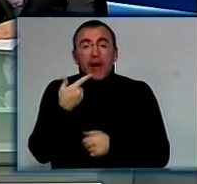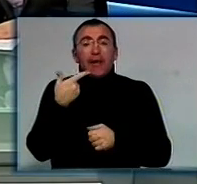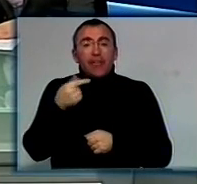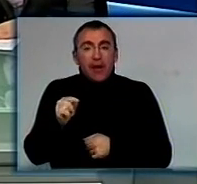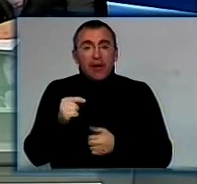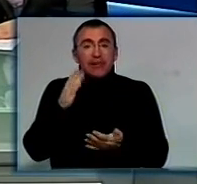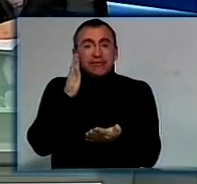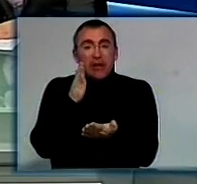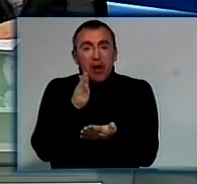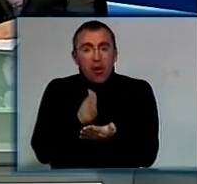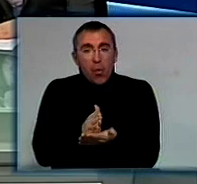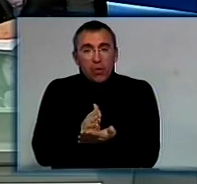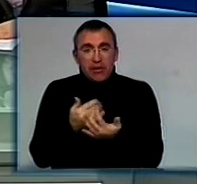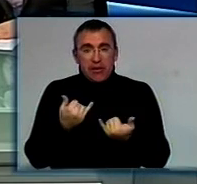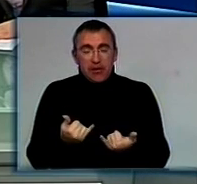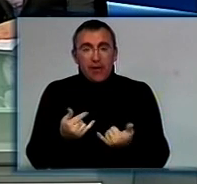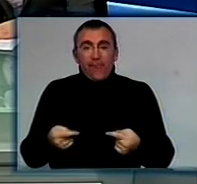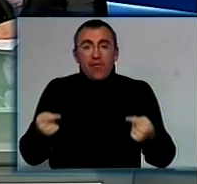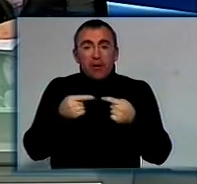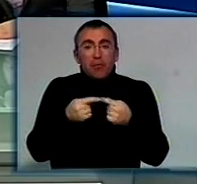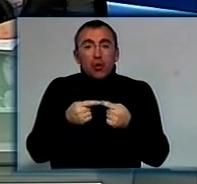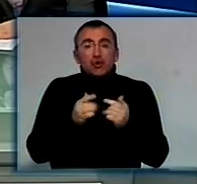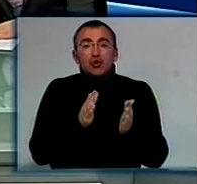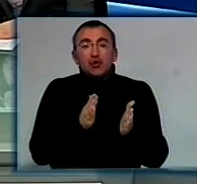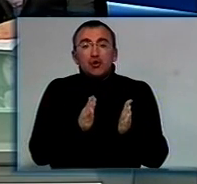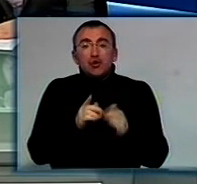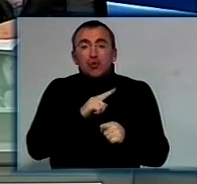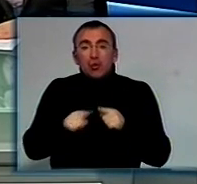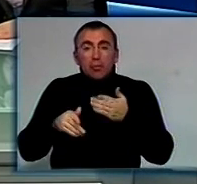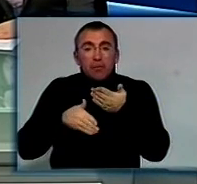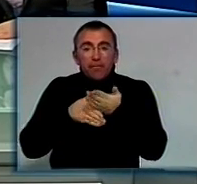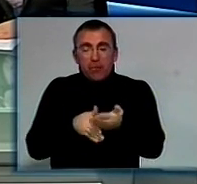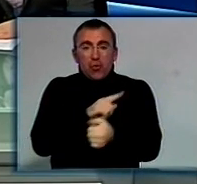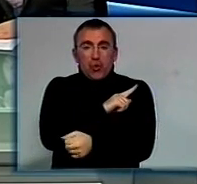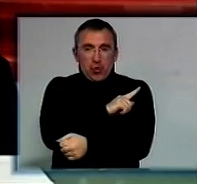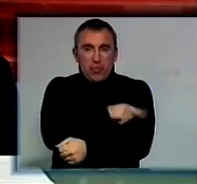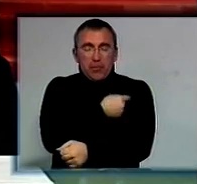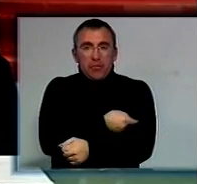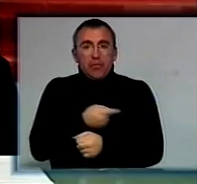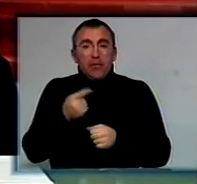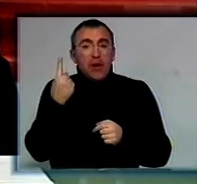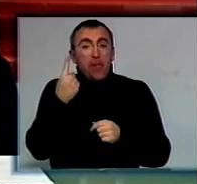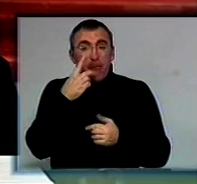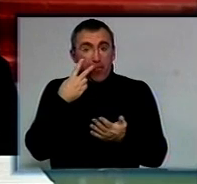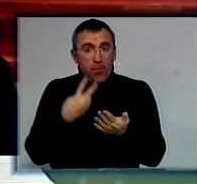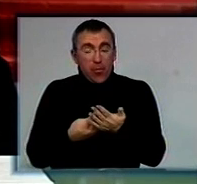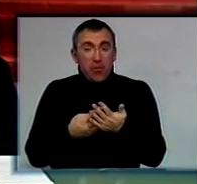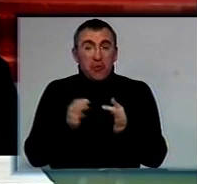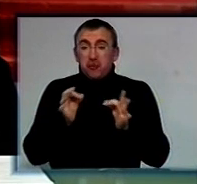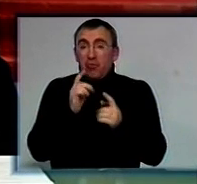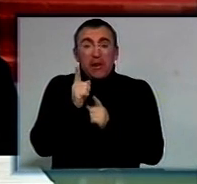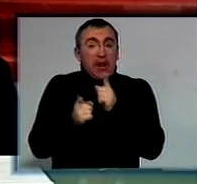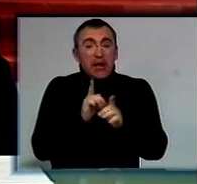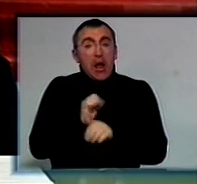зараз знаходяться відповідні структури швидкої медичної допомоги. На перший погляд, наче нічого не